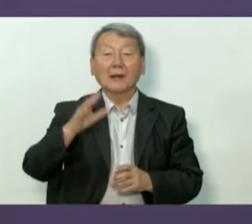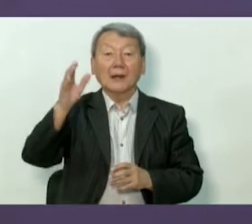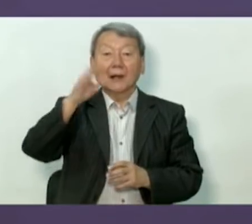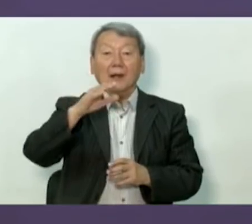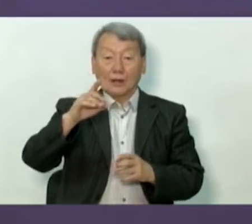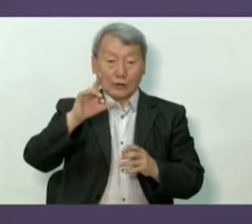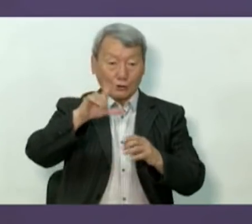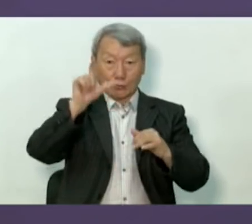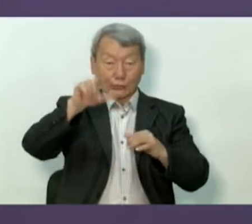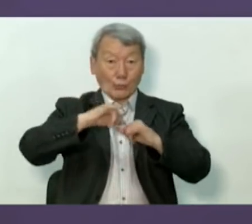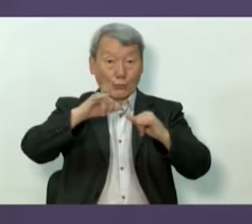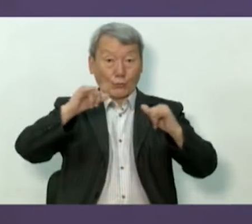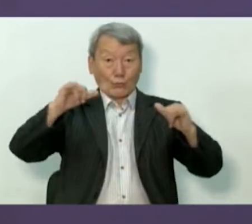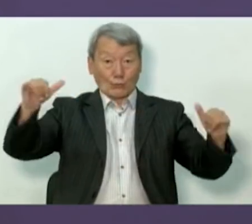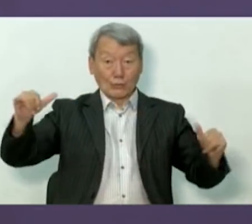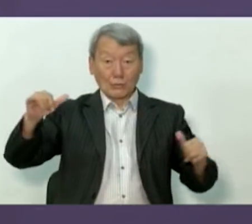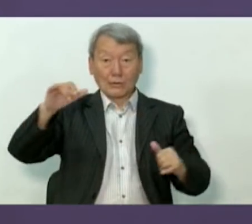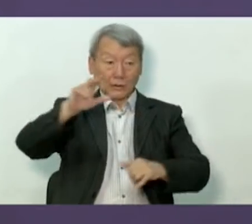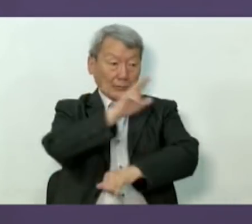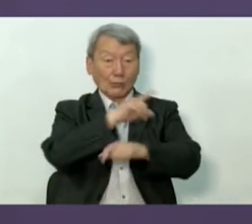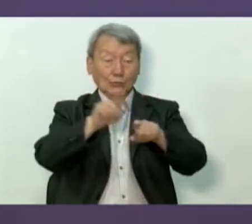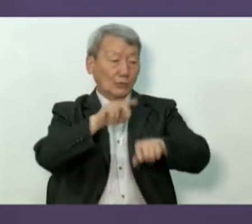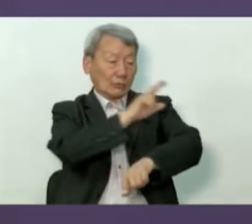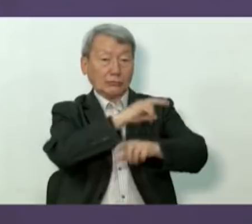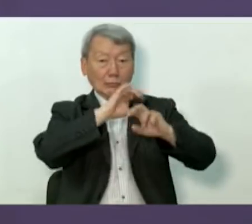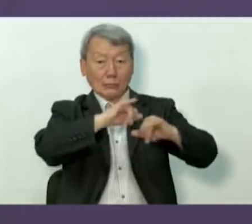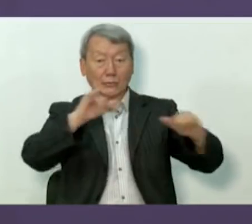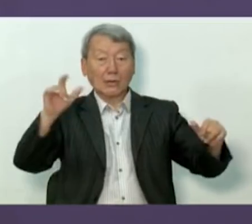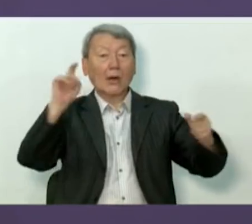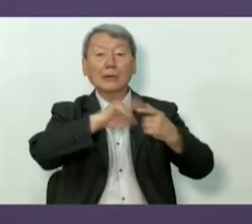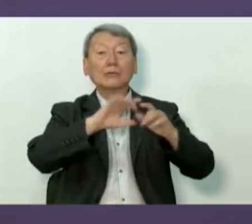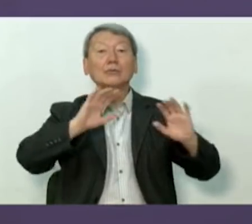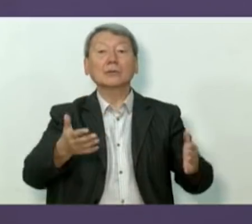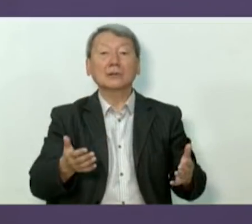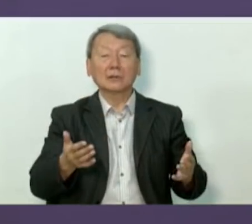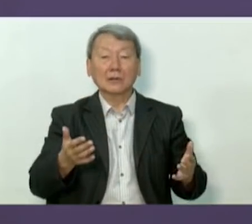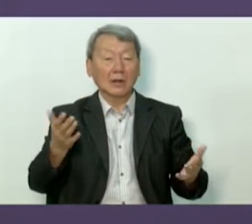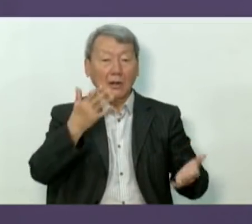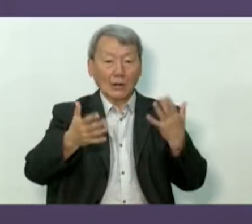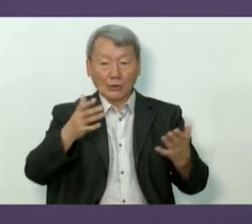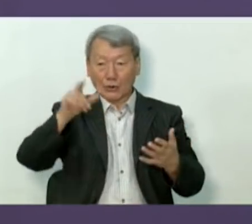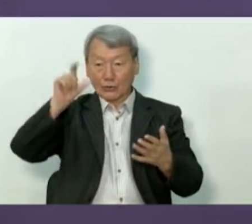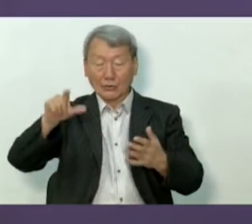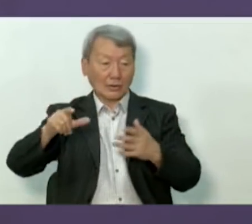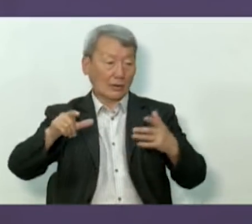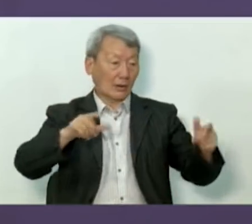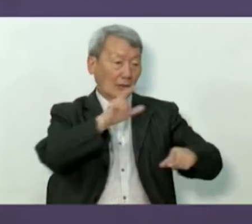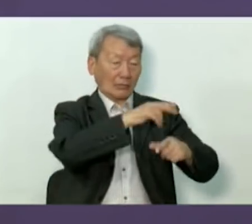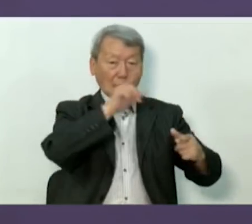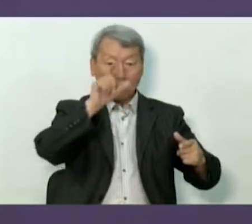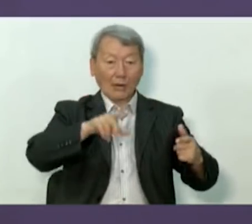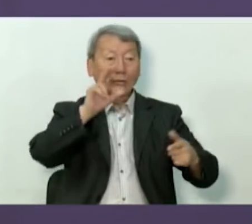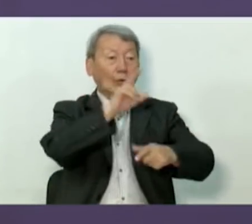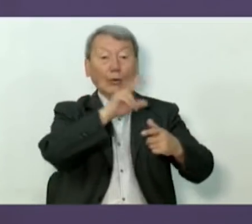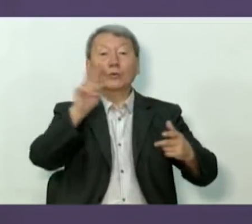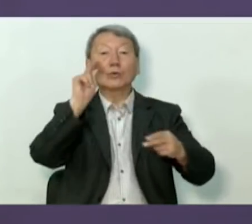С ростом числа заболевших коронавирусом растет и число медиков, заразившихся вирусом. С чем это связано? Не получится ли так, что на пике лечить пациентов